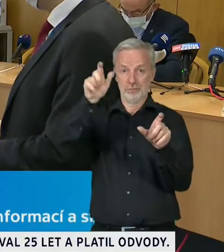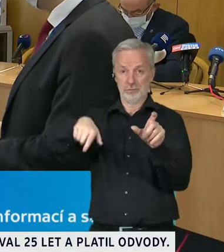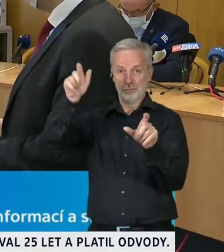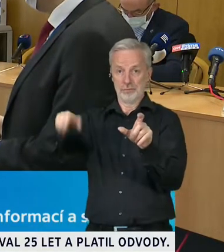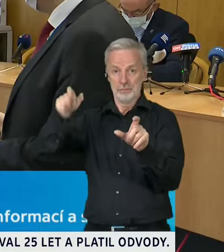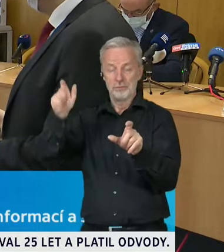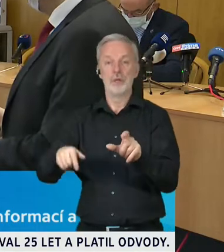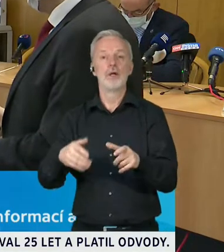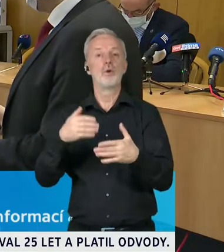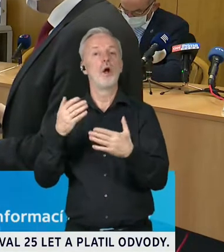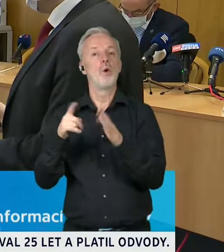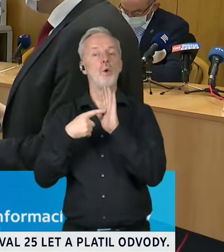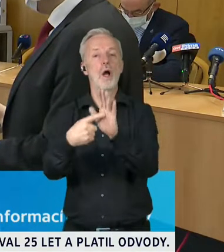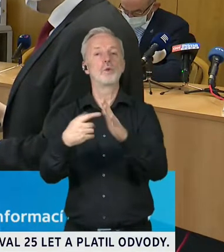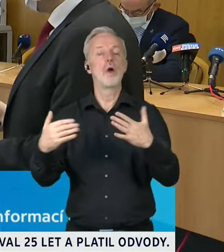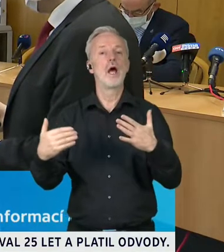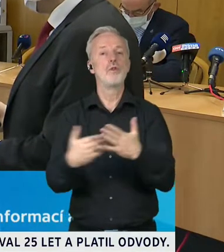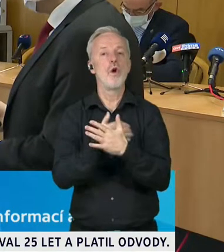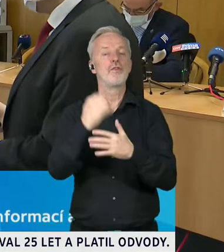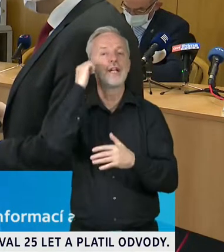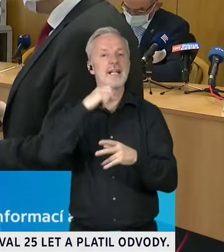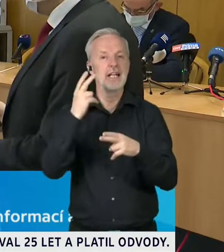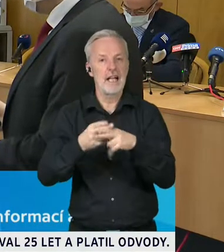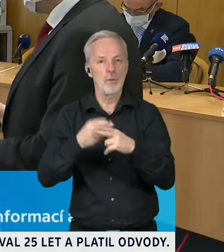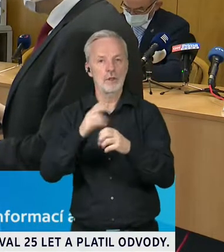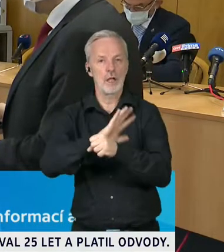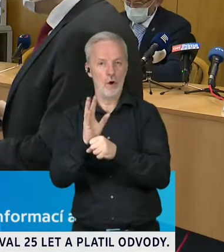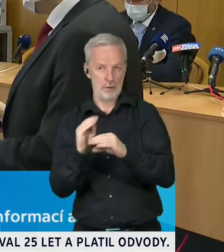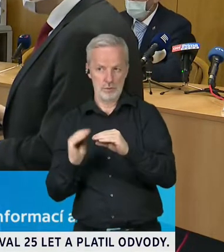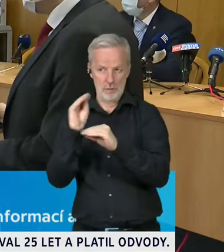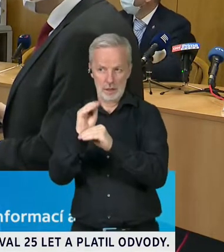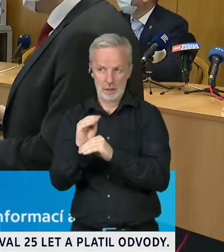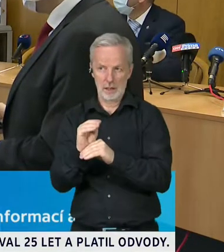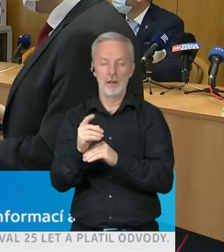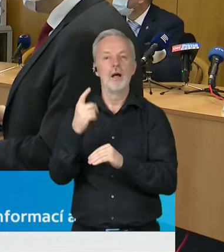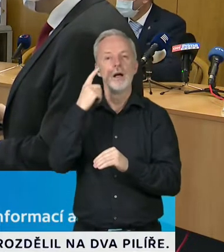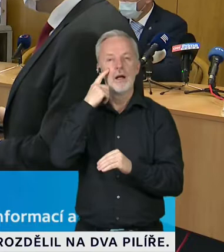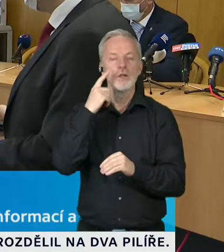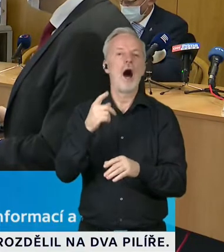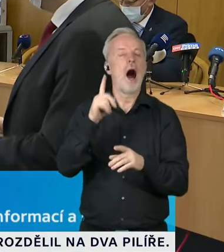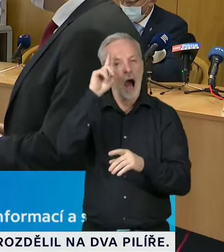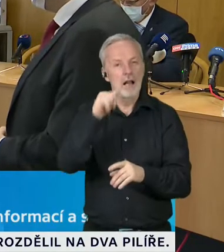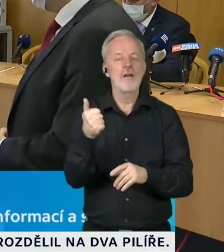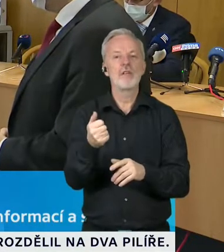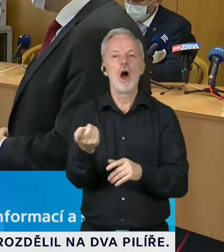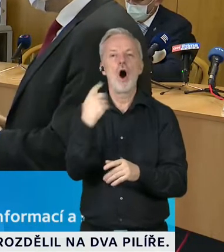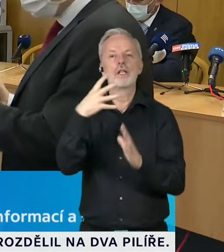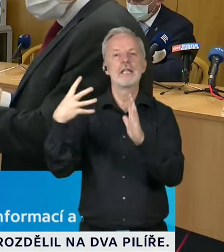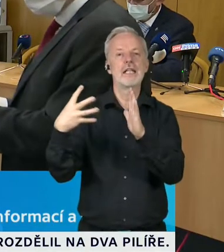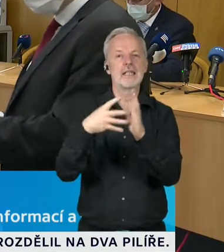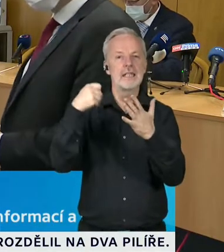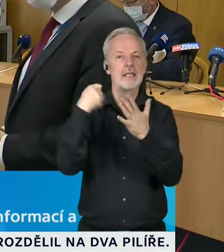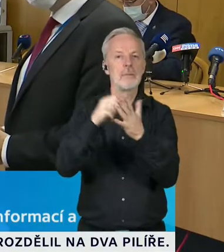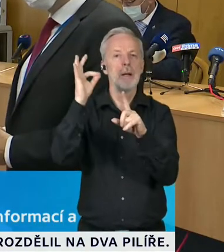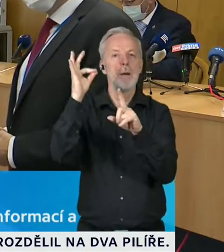pacientů. Poslední týdny jsou srovnatelné. Je to postaveno dominantně na PCR testech a jsou srovnatelné